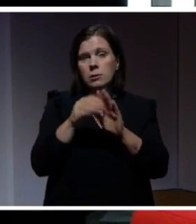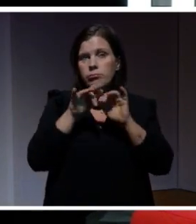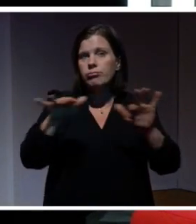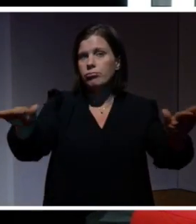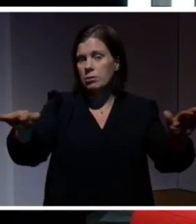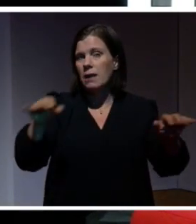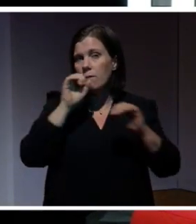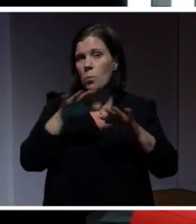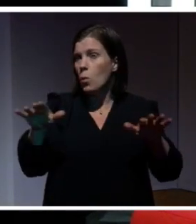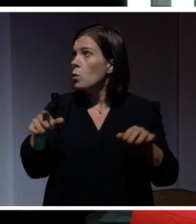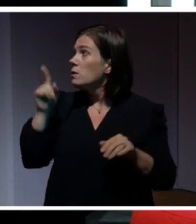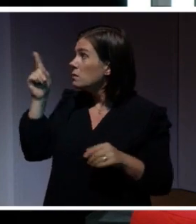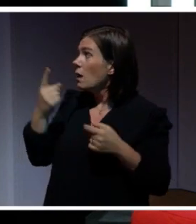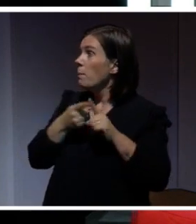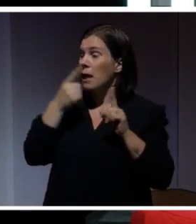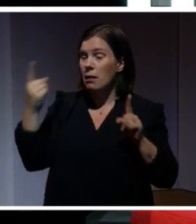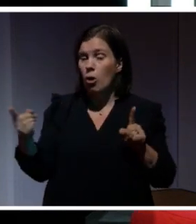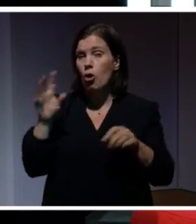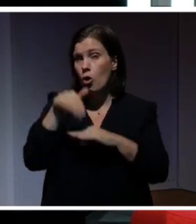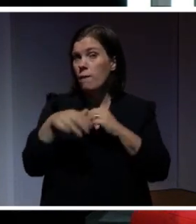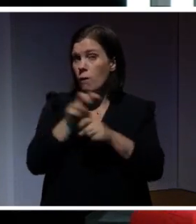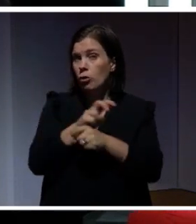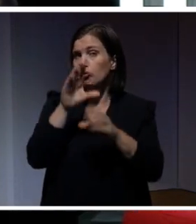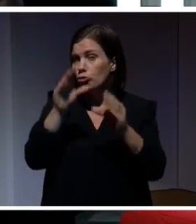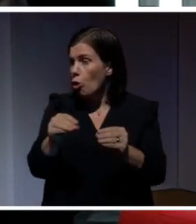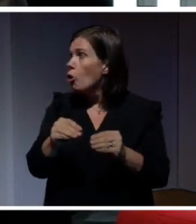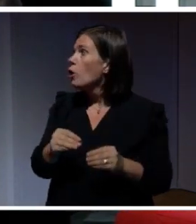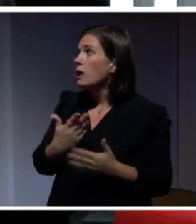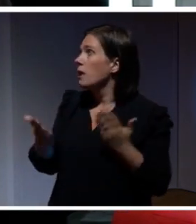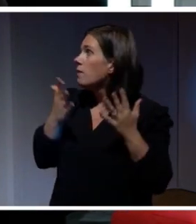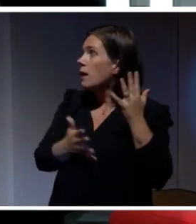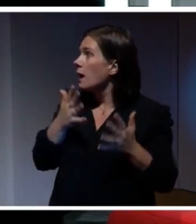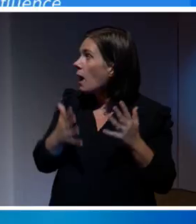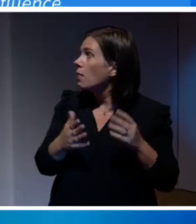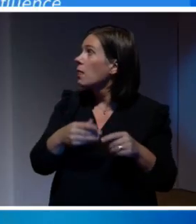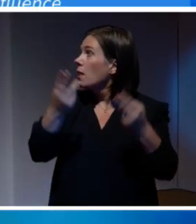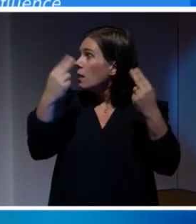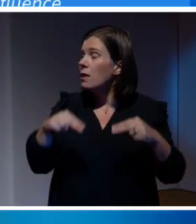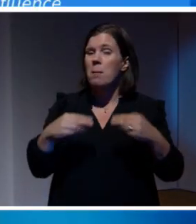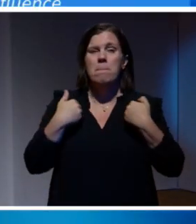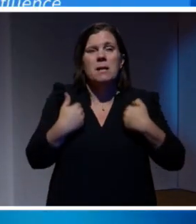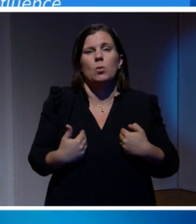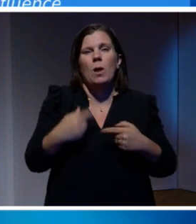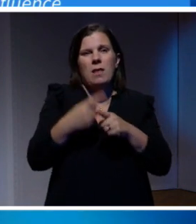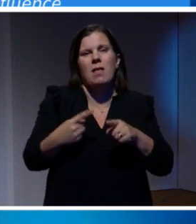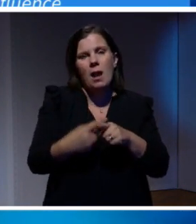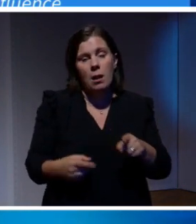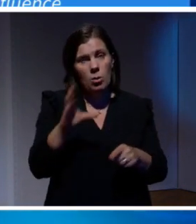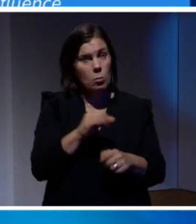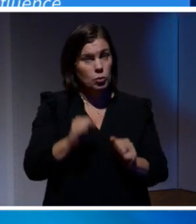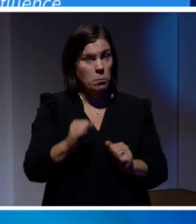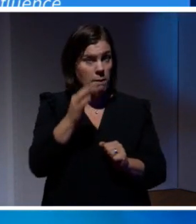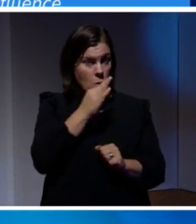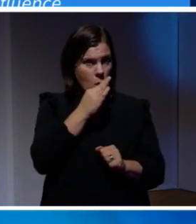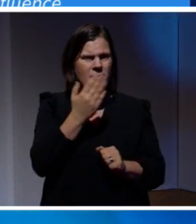Så att det här uppfyller definitionen av övervakning, det är ju liksom ingen tvekan om det. När man pratar om personal details, då måste man ju ställa sig frågan,